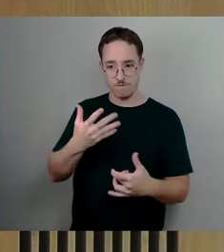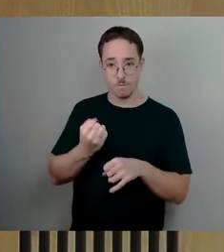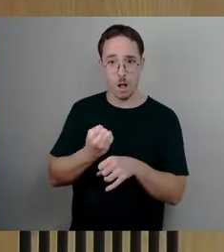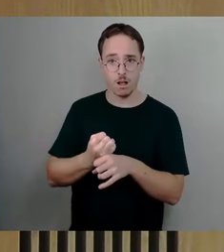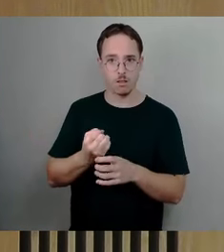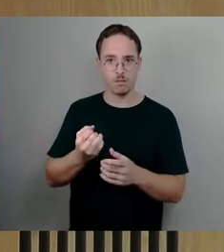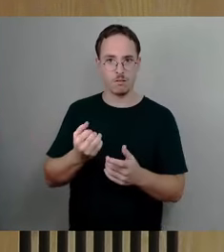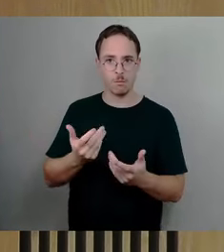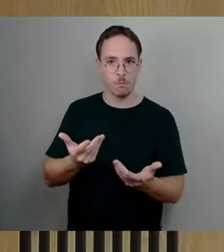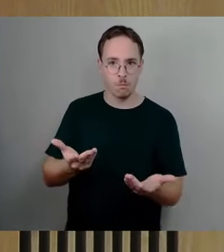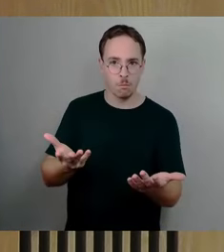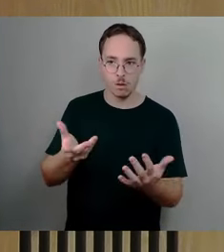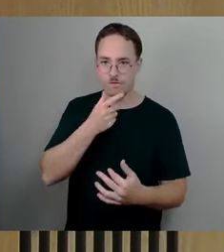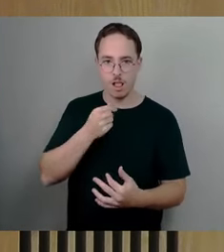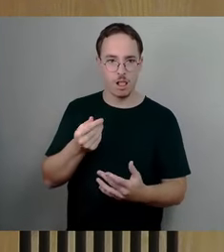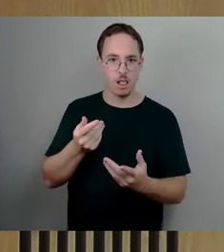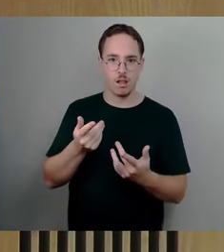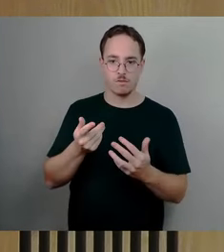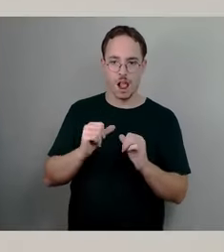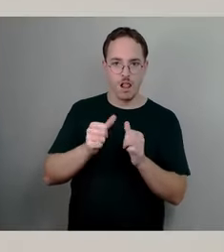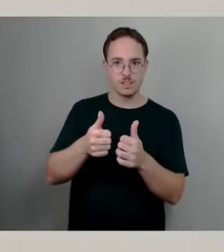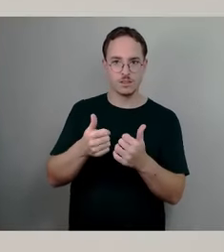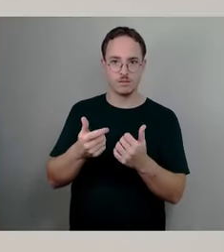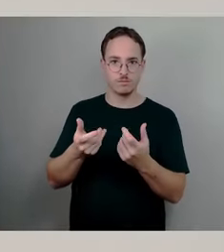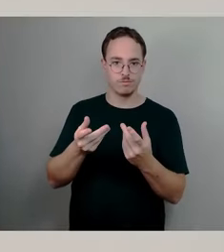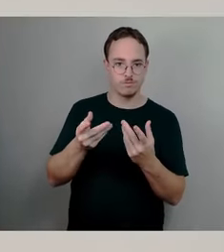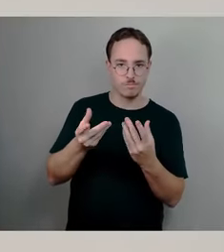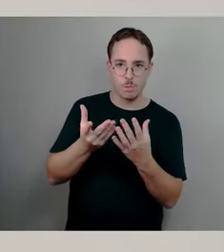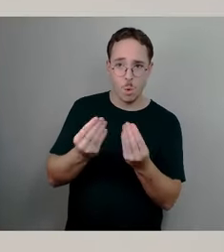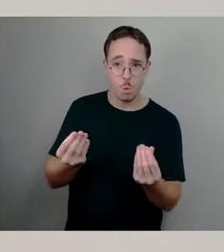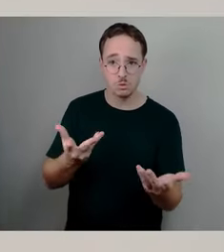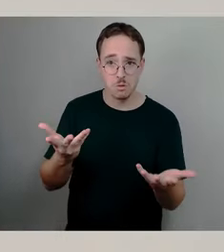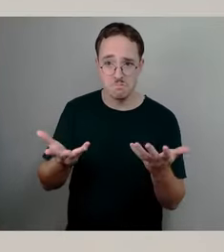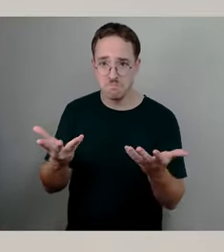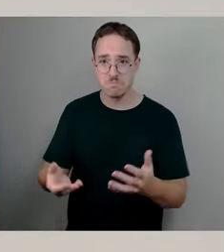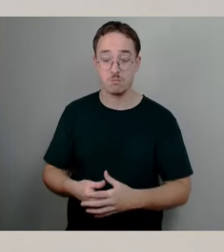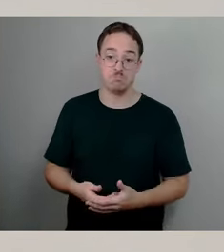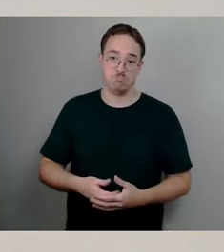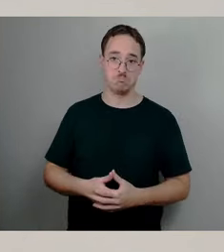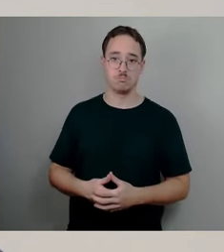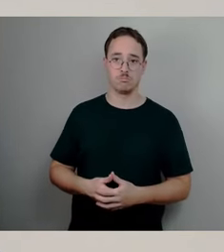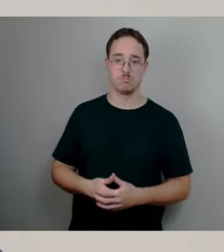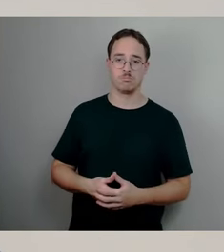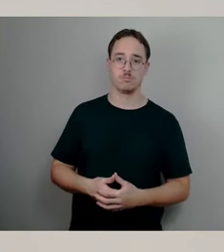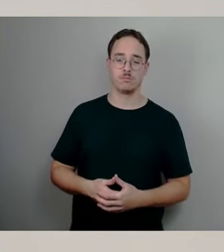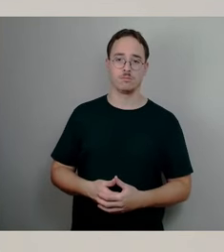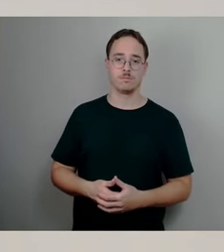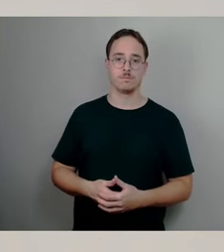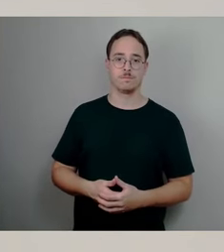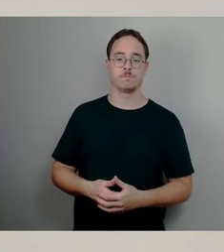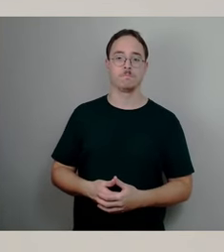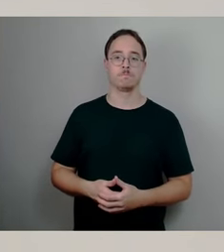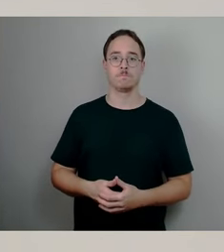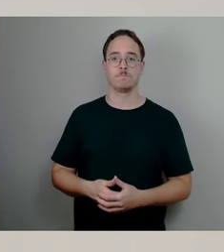Auch hier übernimmt Kollege Kühn die Beantwortung. Ja, sehr geehrter Herr Latzinski, die Karola-Brücke findet sich